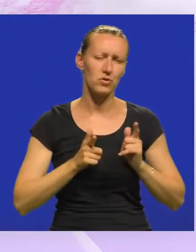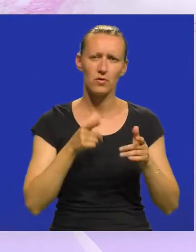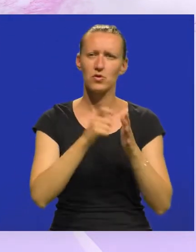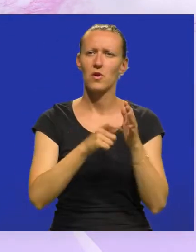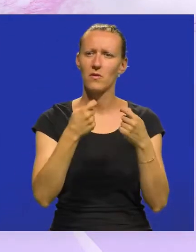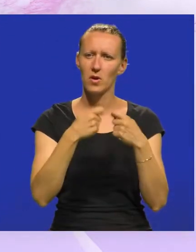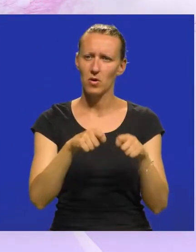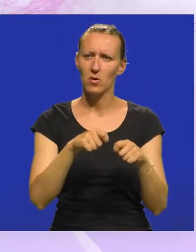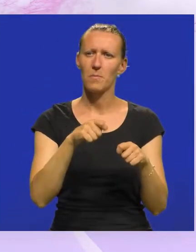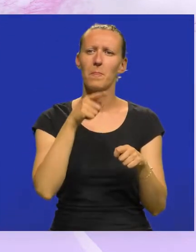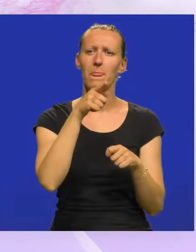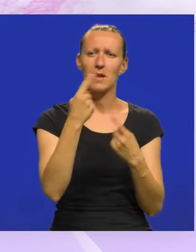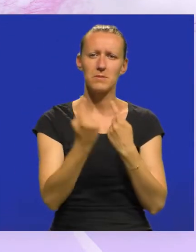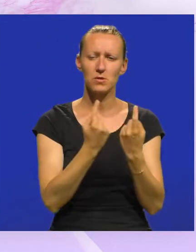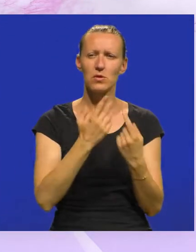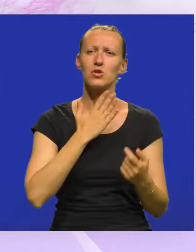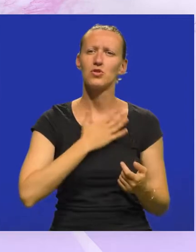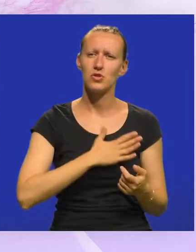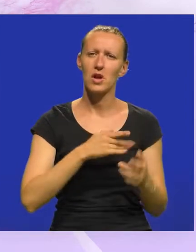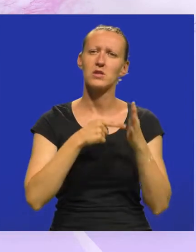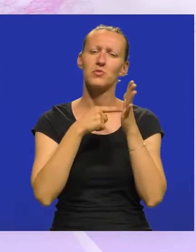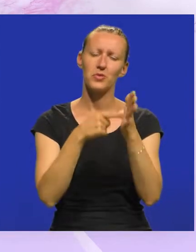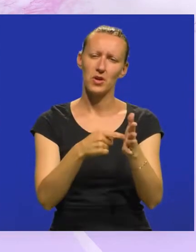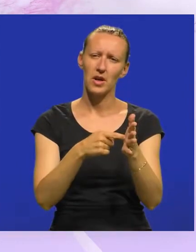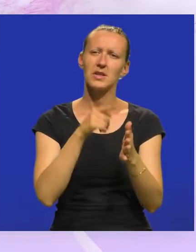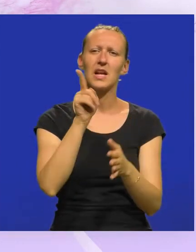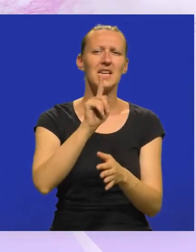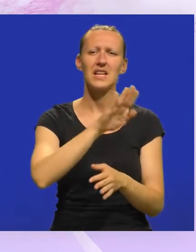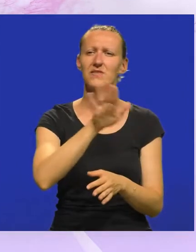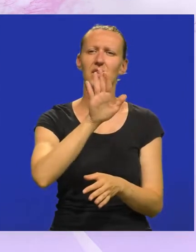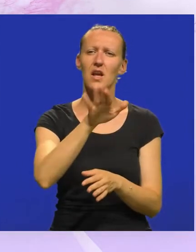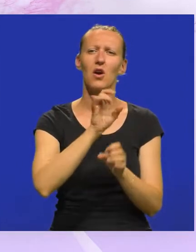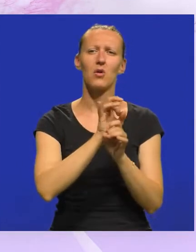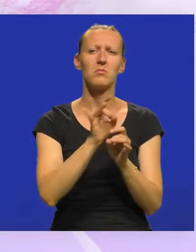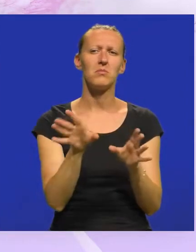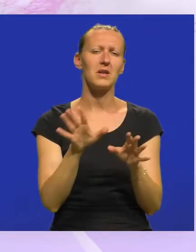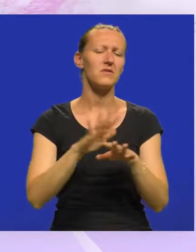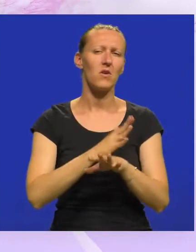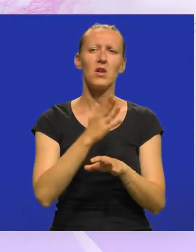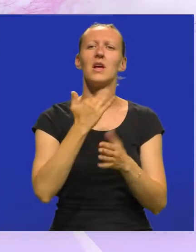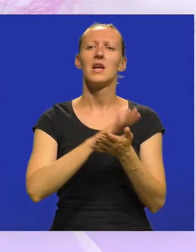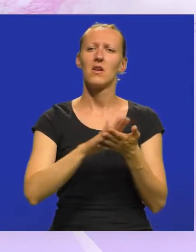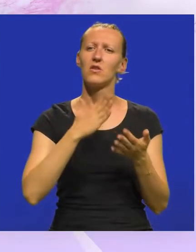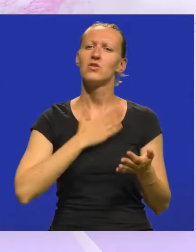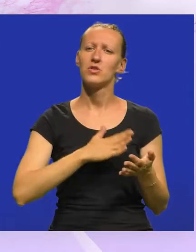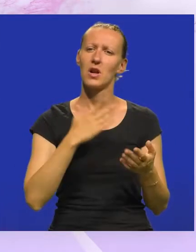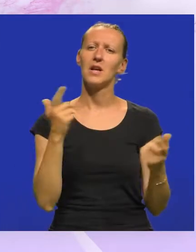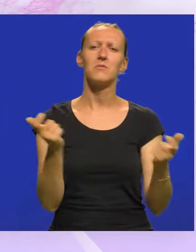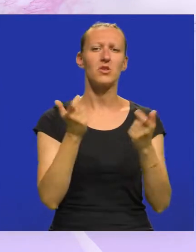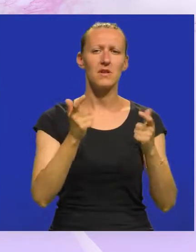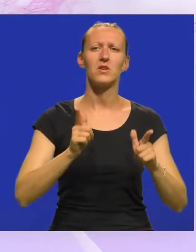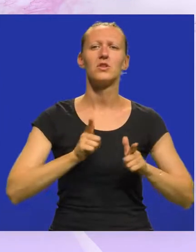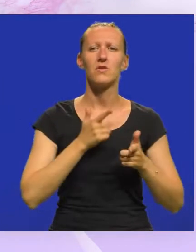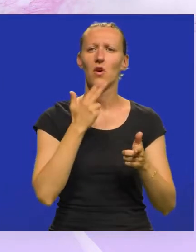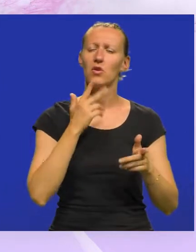članovi kluba i u tim okolnostima željeli su pokazati da nije sve tako beznadno i da jednostavno žele proslaviti